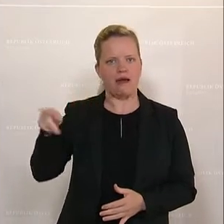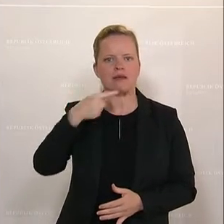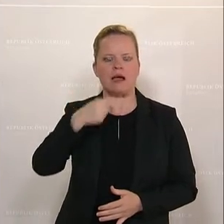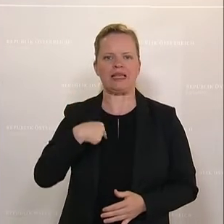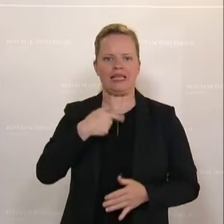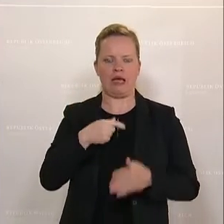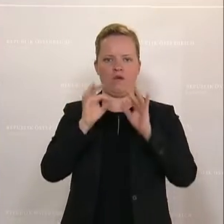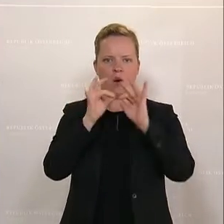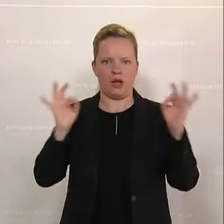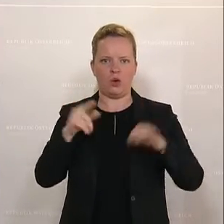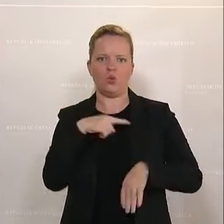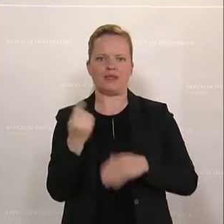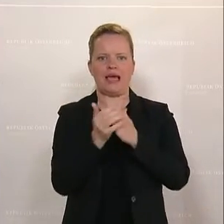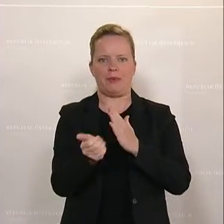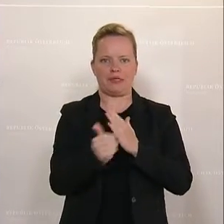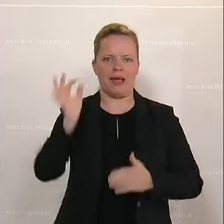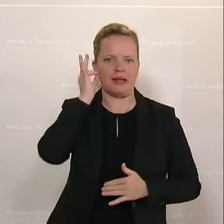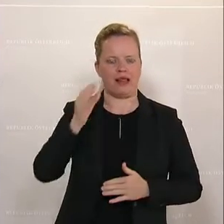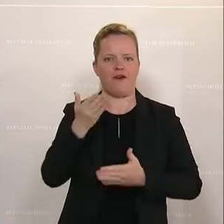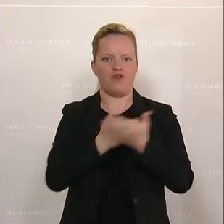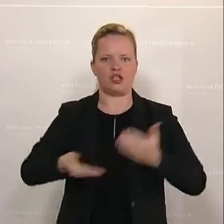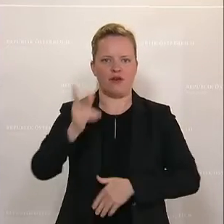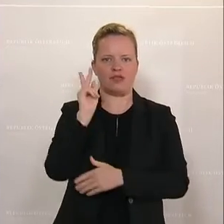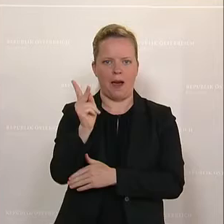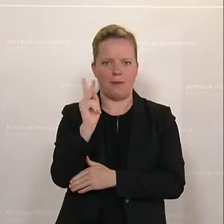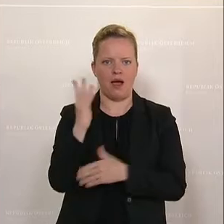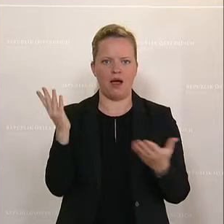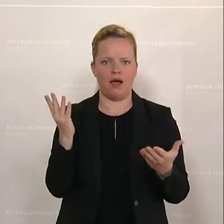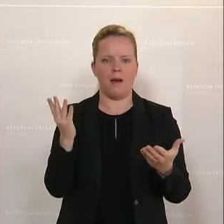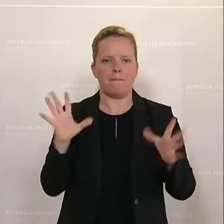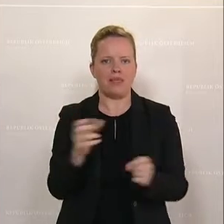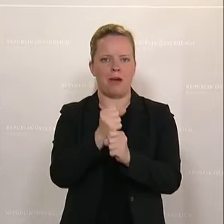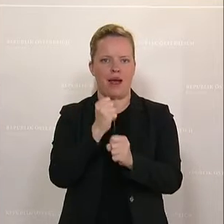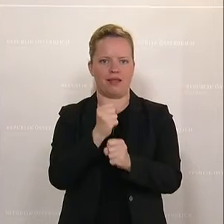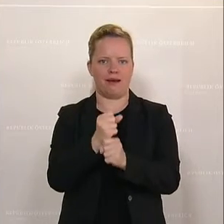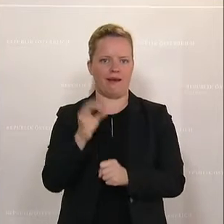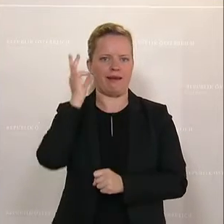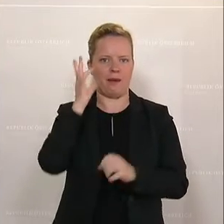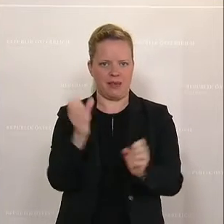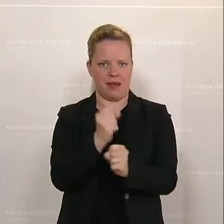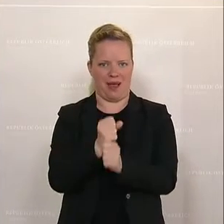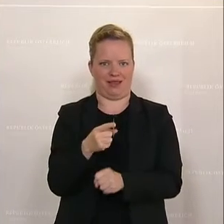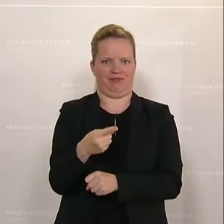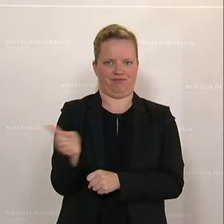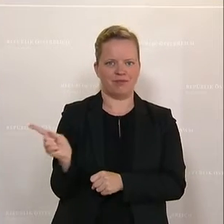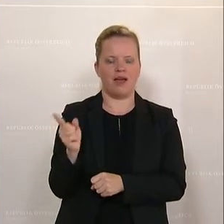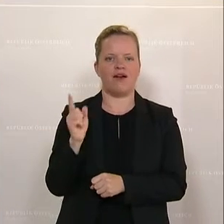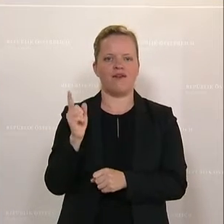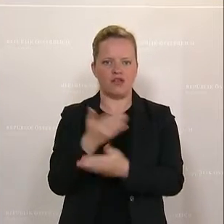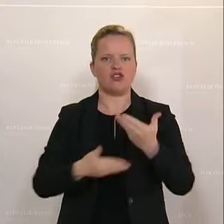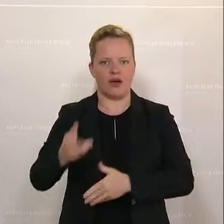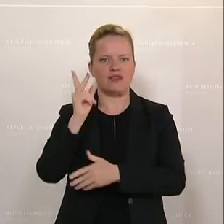Expertinnen und Experten in der Wirtschaftskammer, unsere Mitarbeiter oder die Mitarbeiterinnen und Mitarbeiter der Wirtschaftskammer